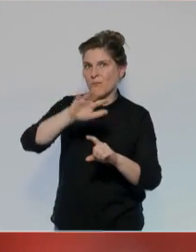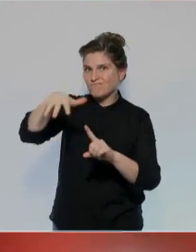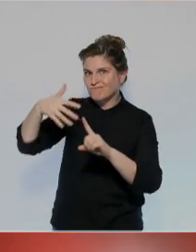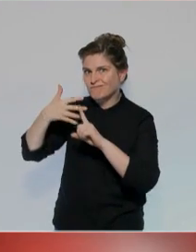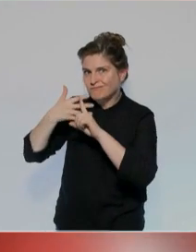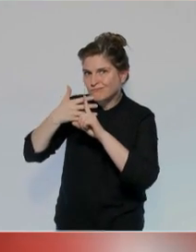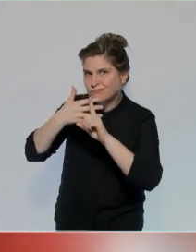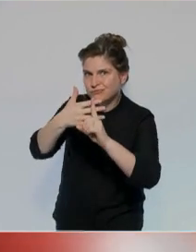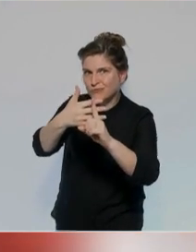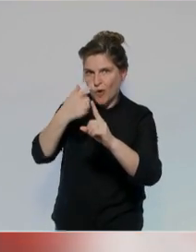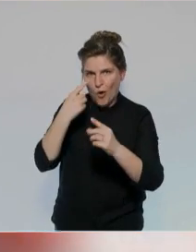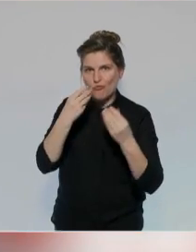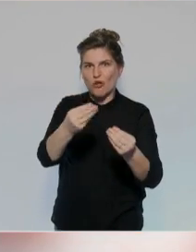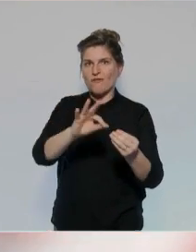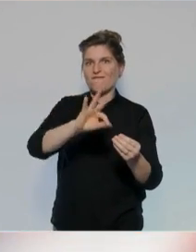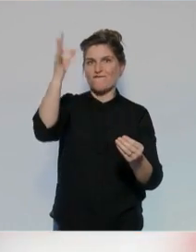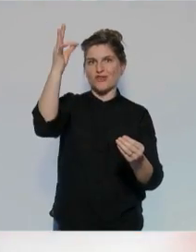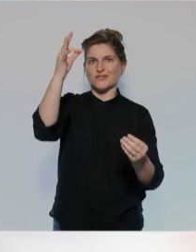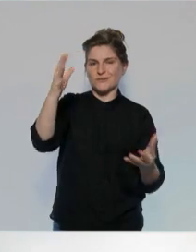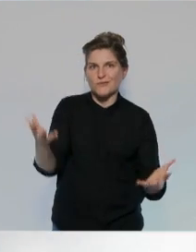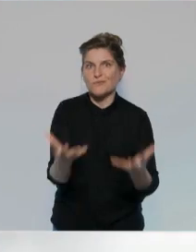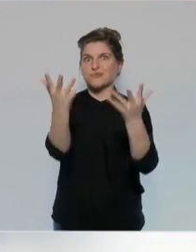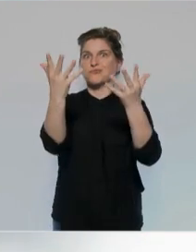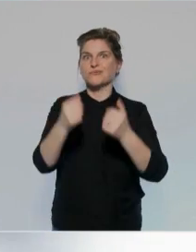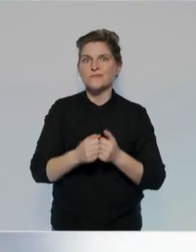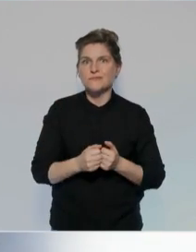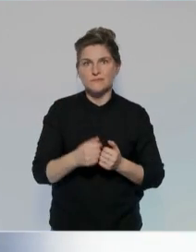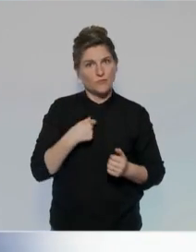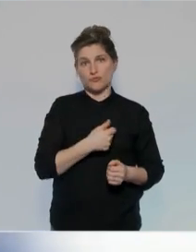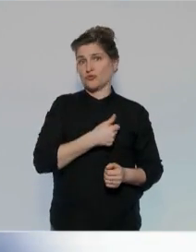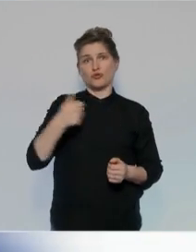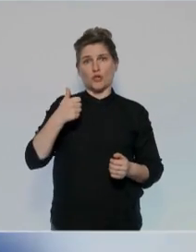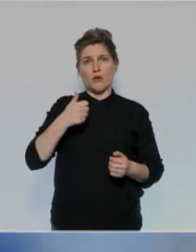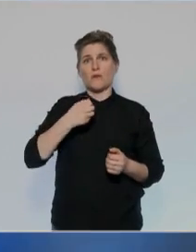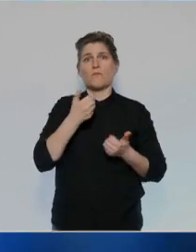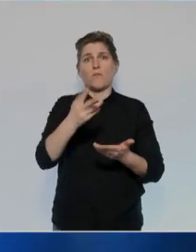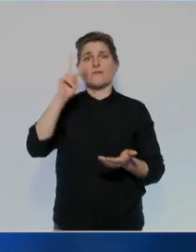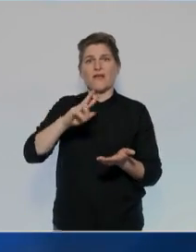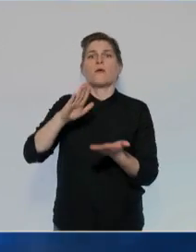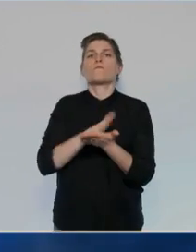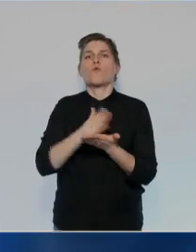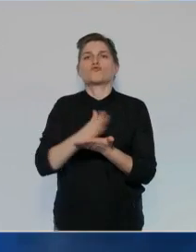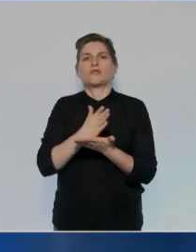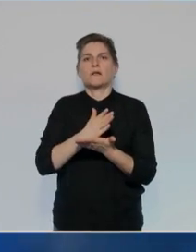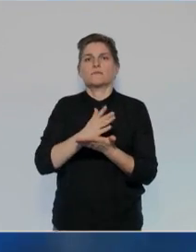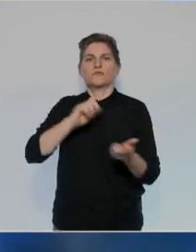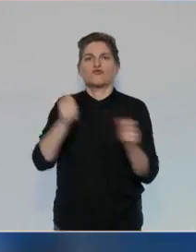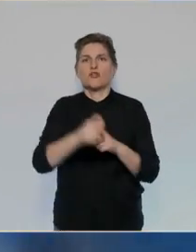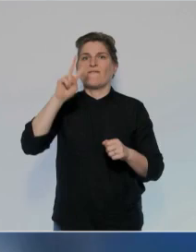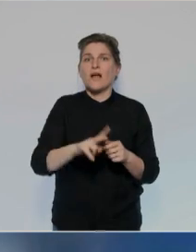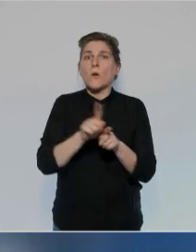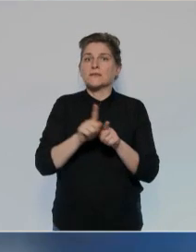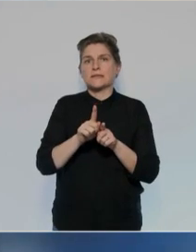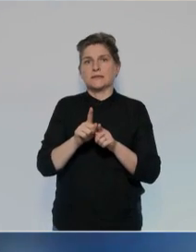rassembler les Français pour redresser notre pays ? Je suis le seul à porter un projet de rupture sérieux et équilibré